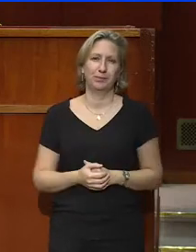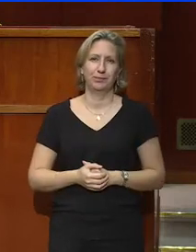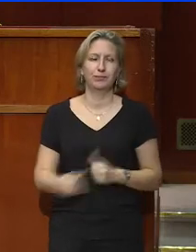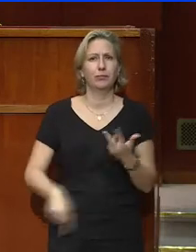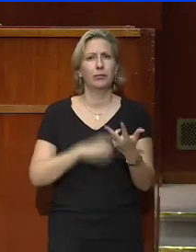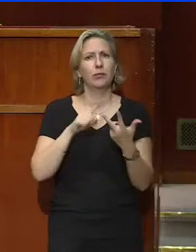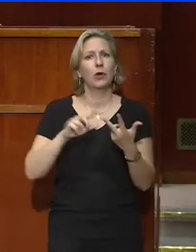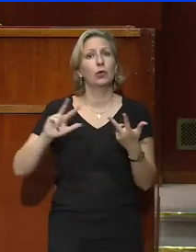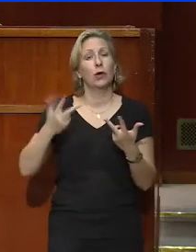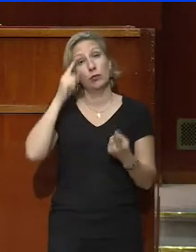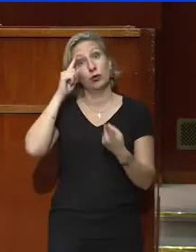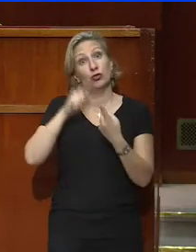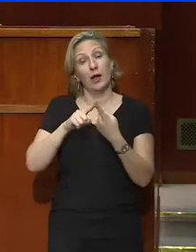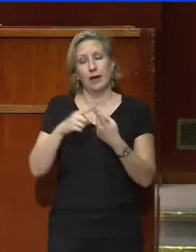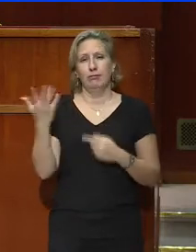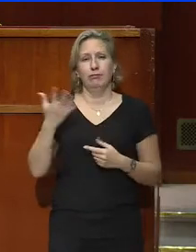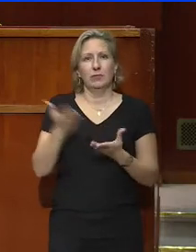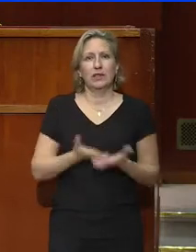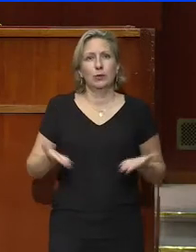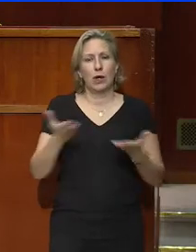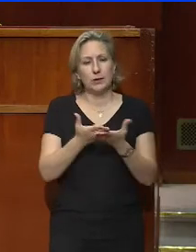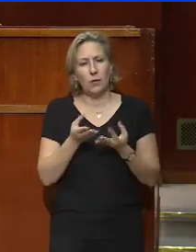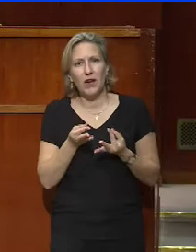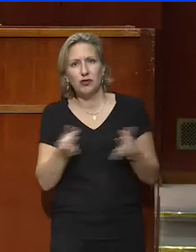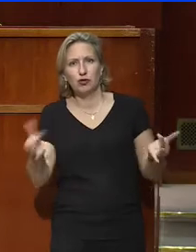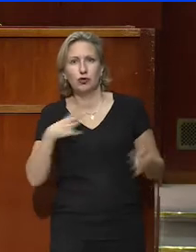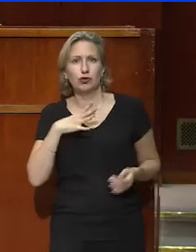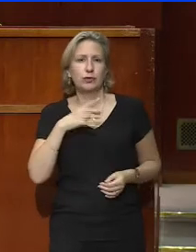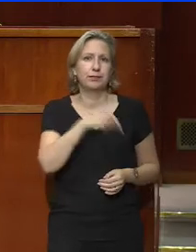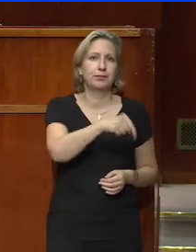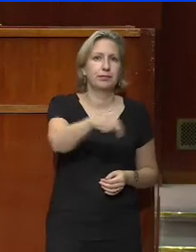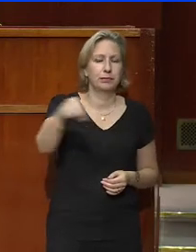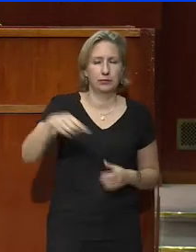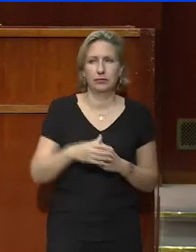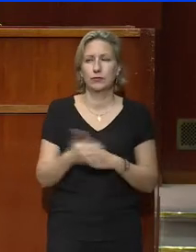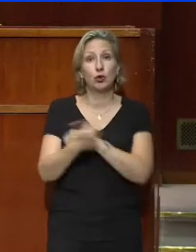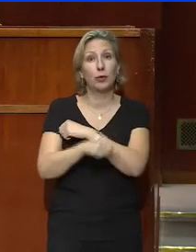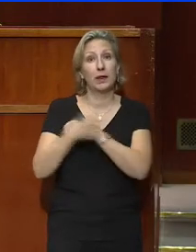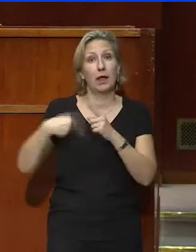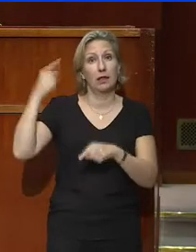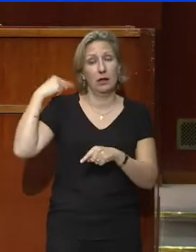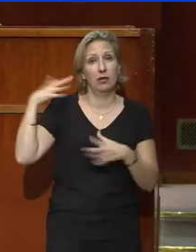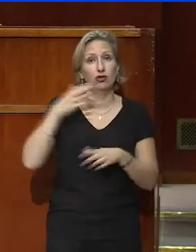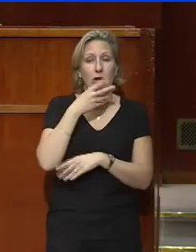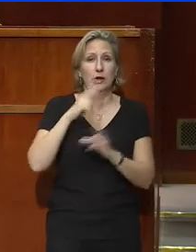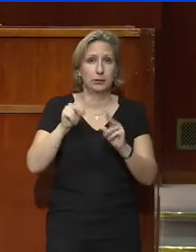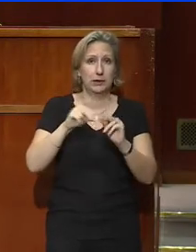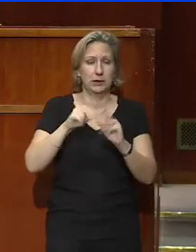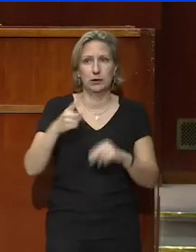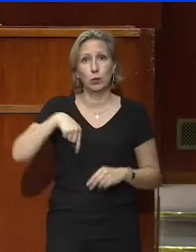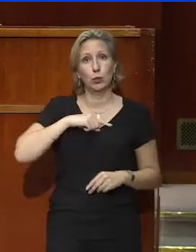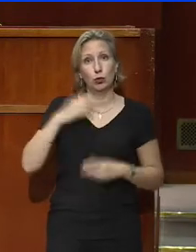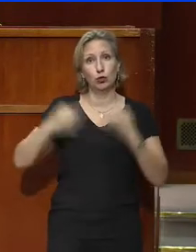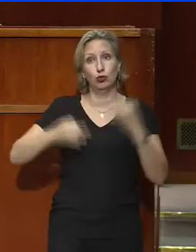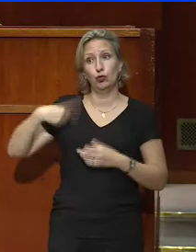Troisième sujet, enfin, l'attention portée à certaines situations de fragilité. Je l'ai aussi dit la semaine dernière, nous serons jugés sur la façon dont nous nous